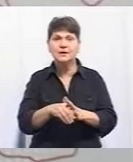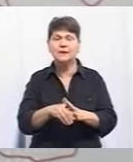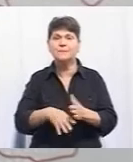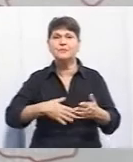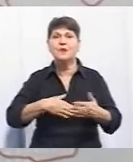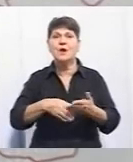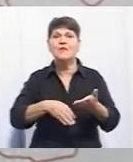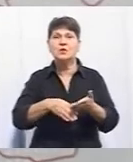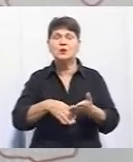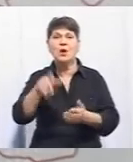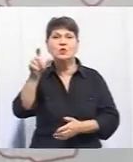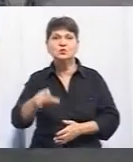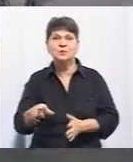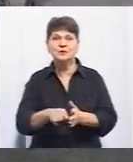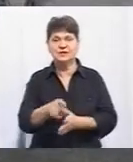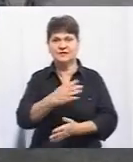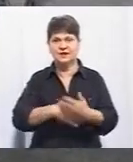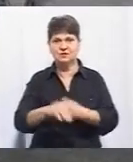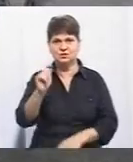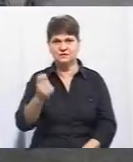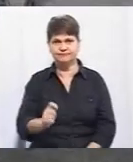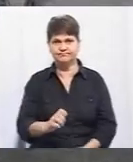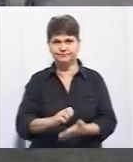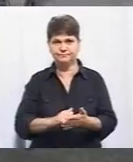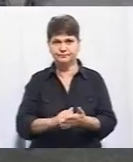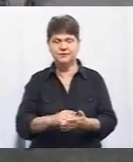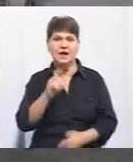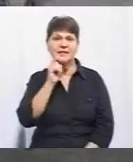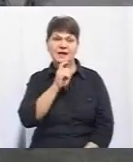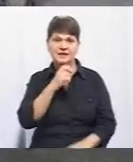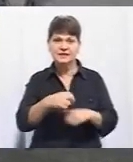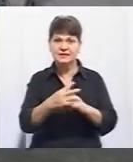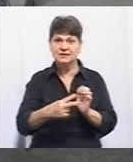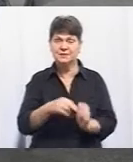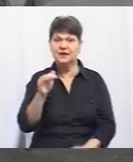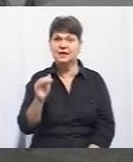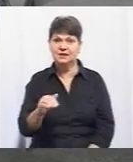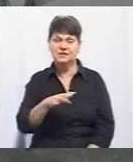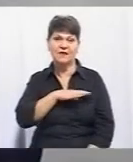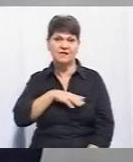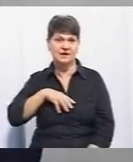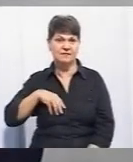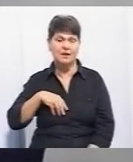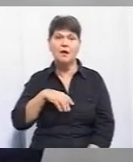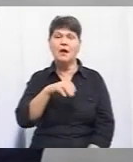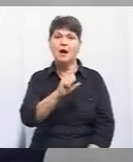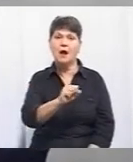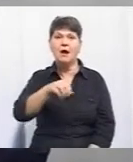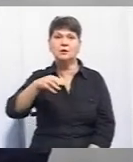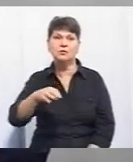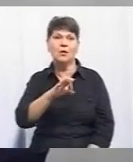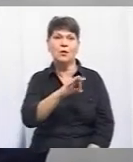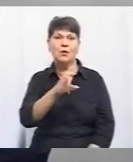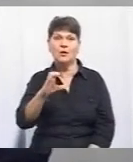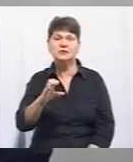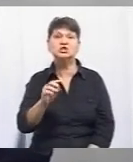волонтери, особи з інолітністю внаслідок війни. На Вінничині 17 тисяч ветеранів АТО ООС. Чим звертаються